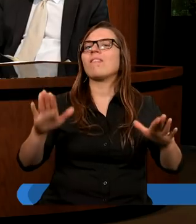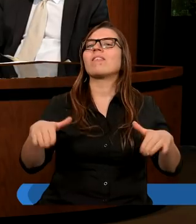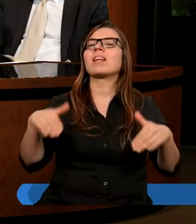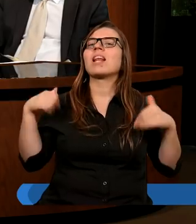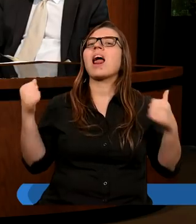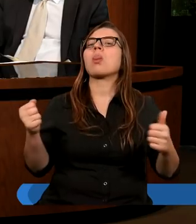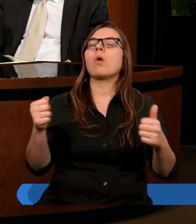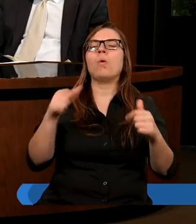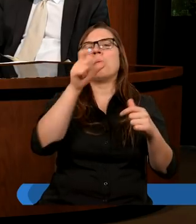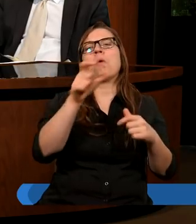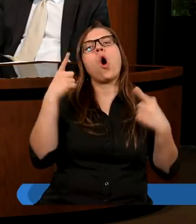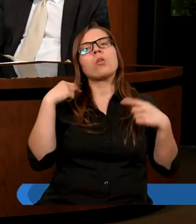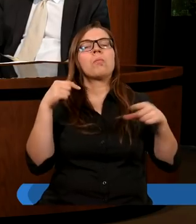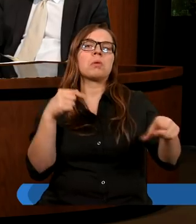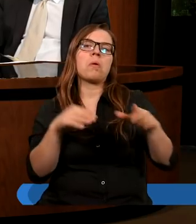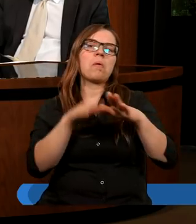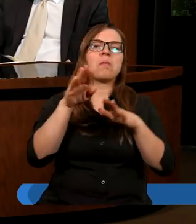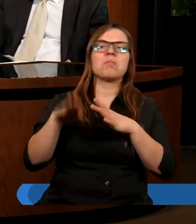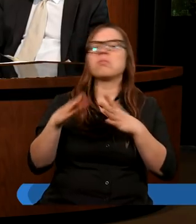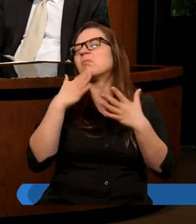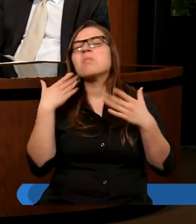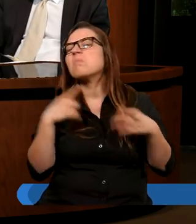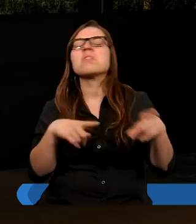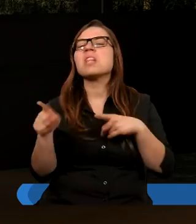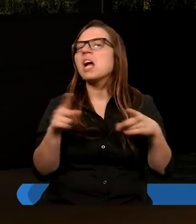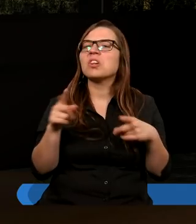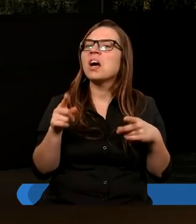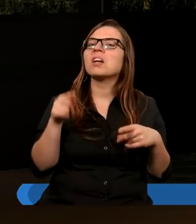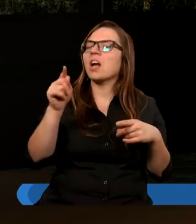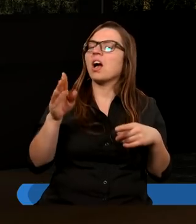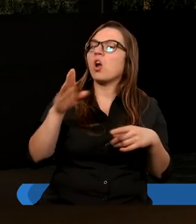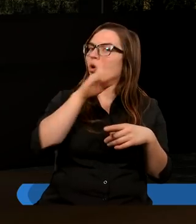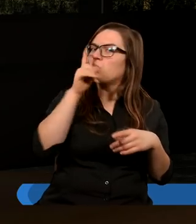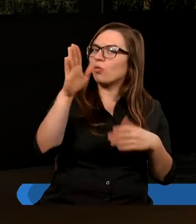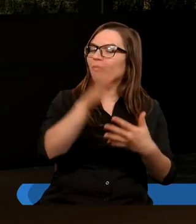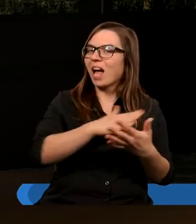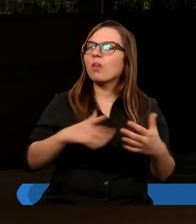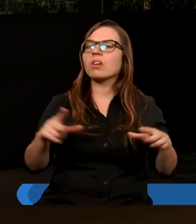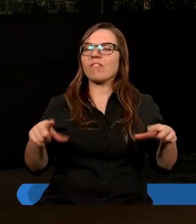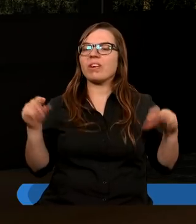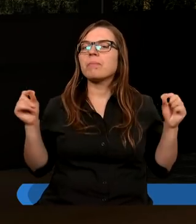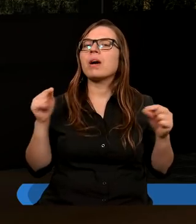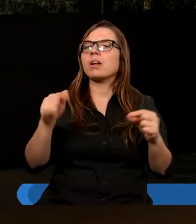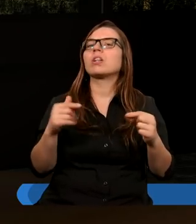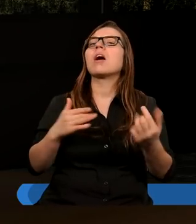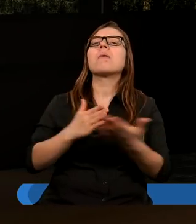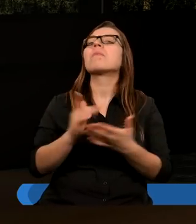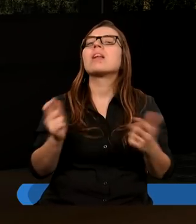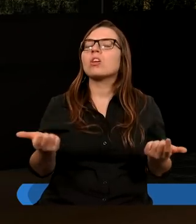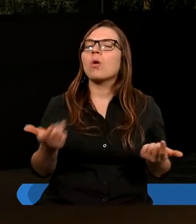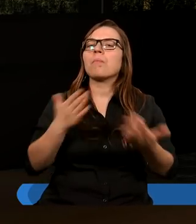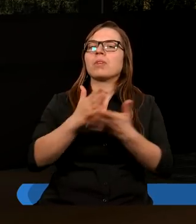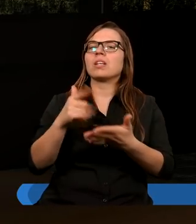osoby, a Żydzi jako naród ten wybrany, tak jak tu mówiliśmy, poprzez swoje